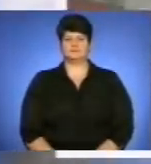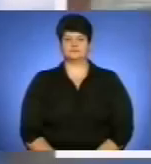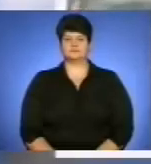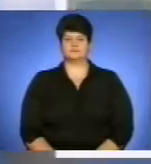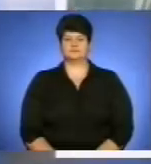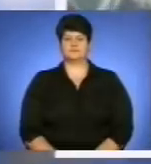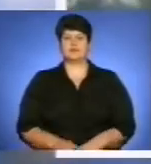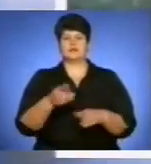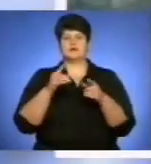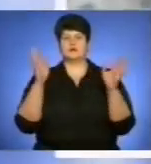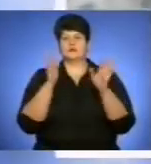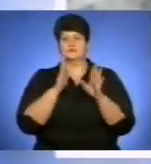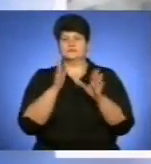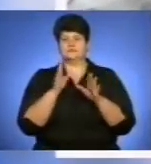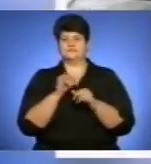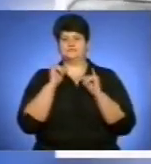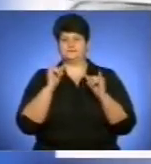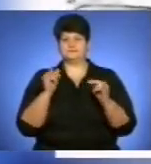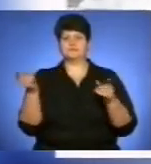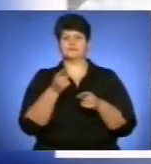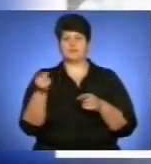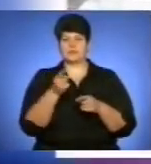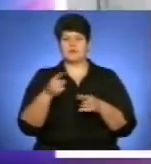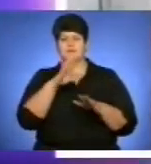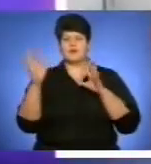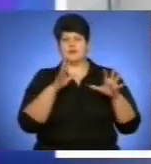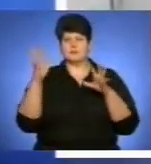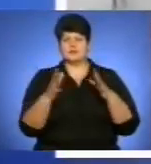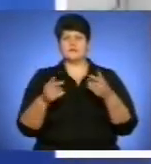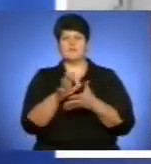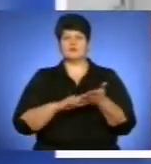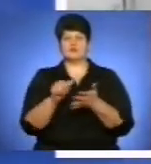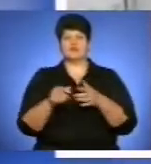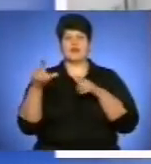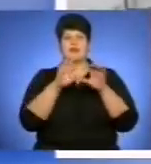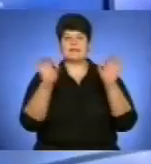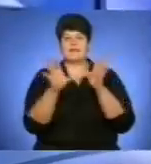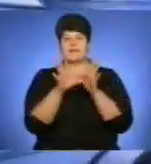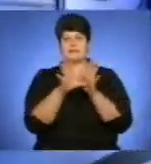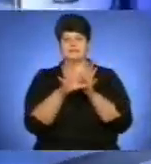Негода на Тернопільщині. Переметені автошляхи, затори на дорогах, пошкоджені лінії електропередач.